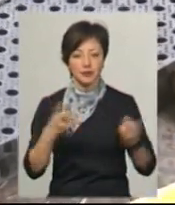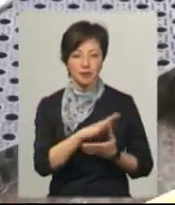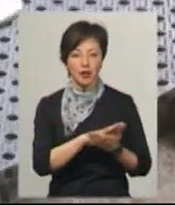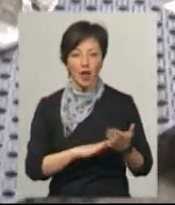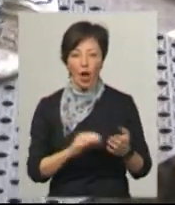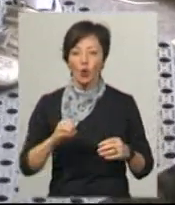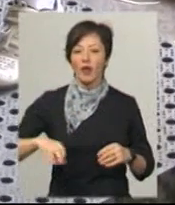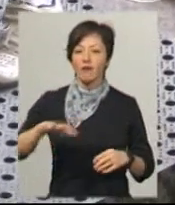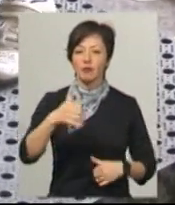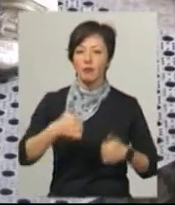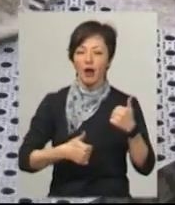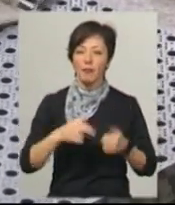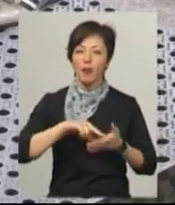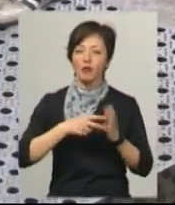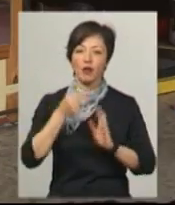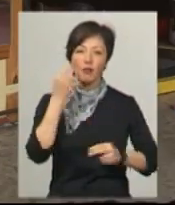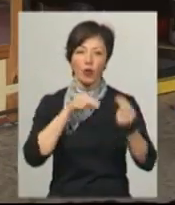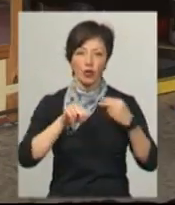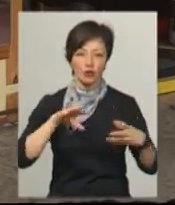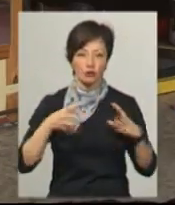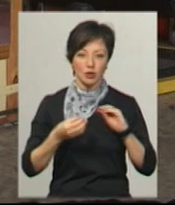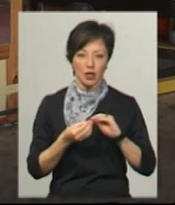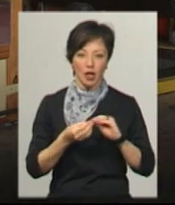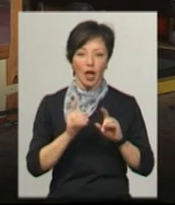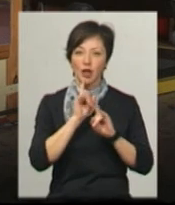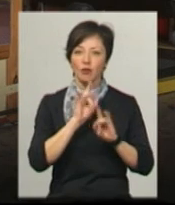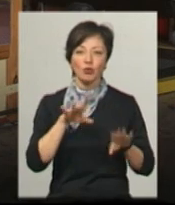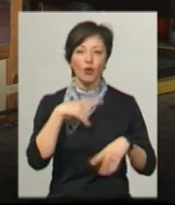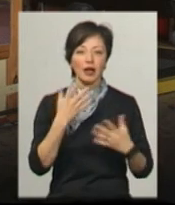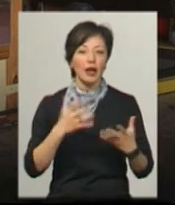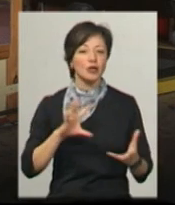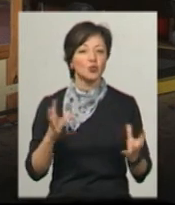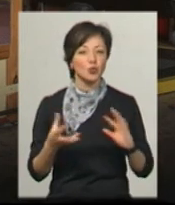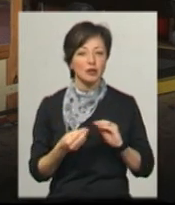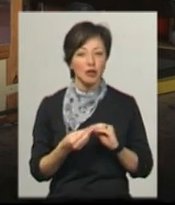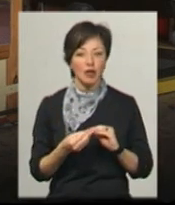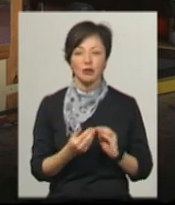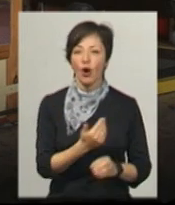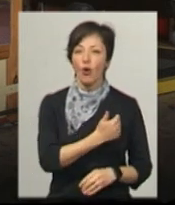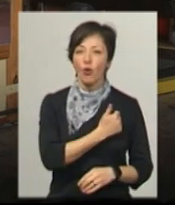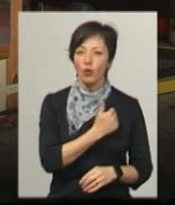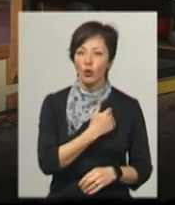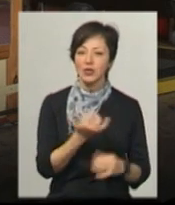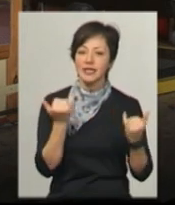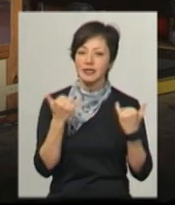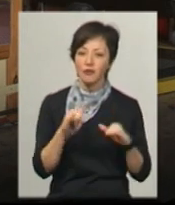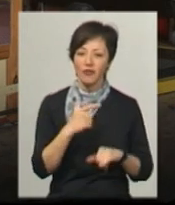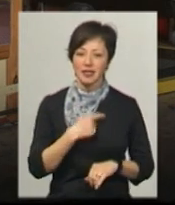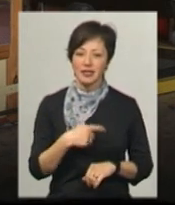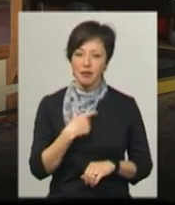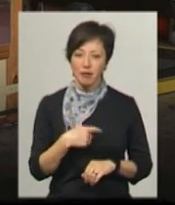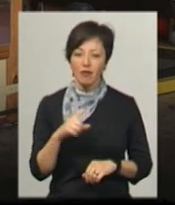змагань Ангеліна каже, планувала покращити цей результат. Не буду говорити, який результат, тому що хочу здивувати саму себе.